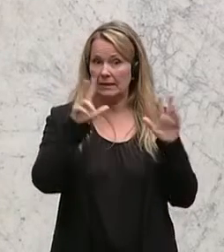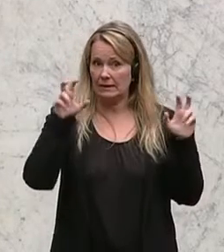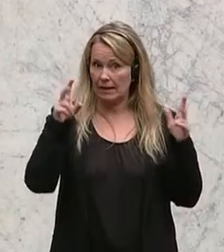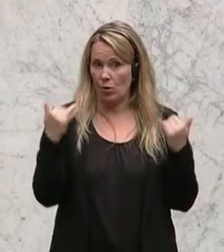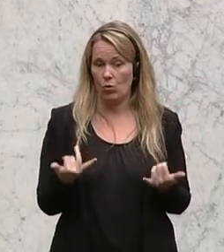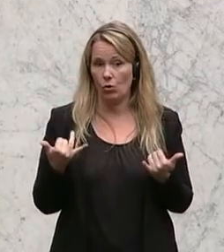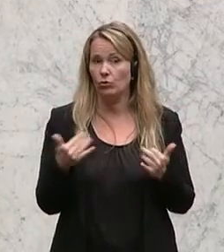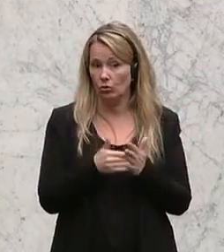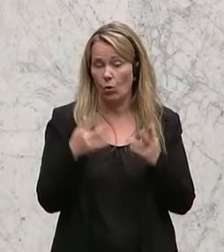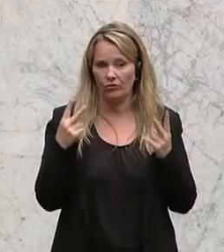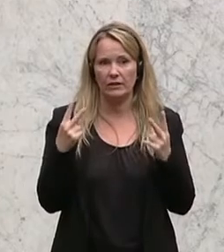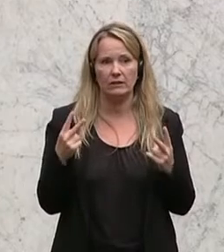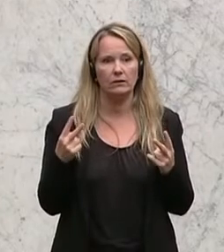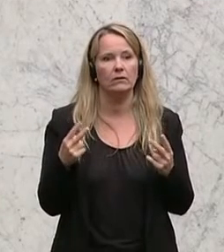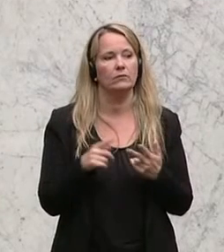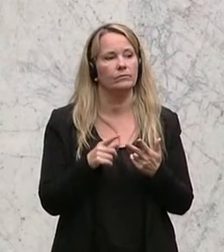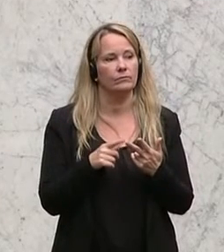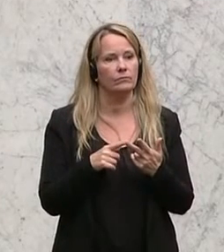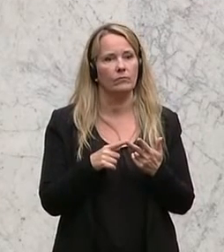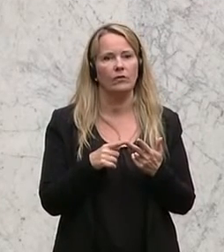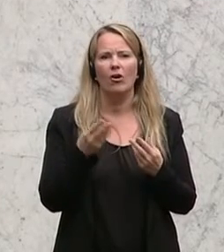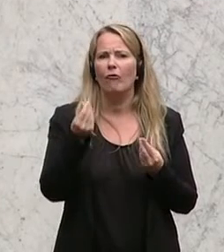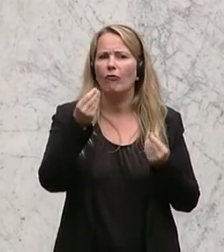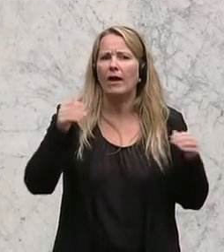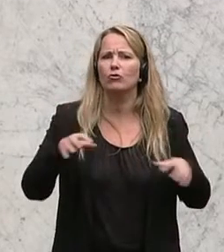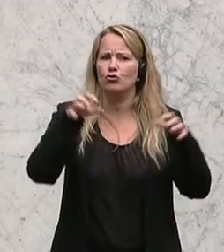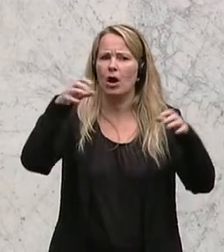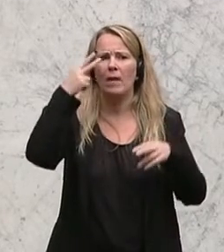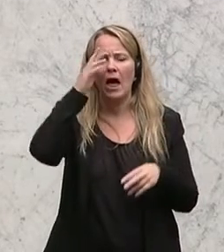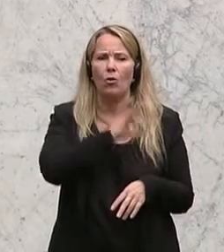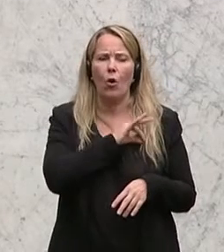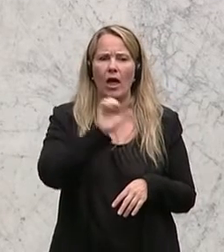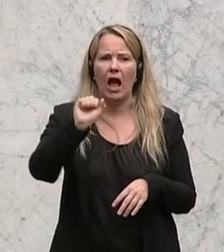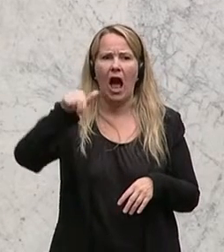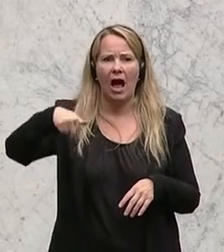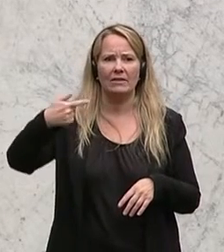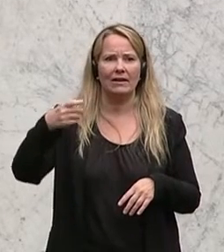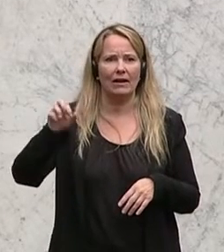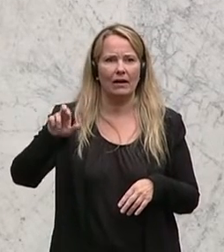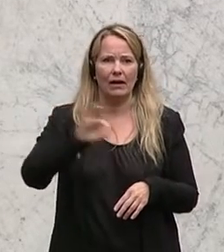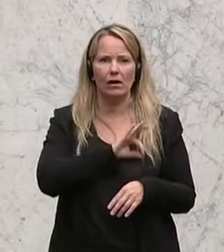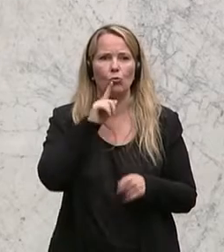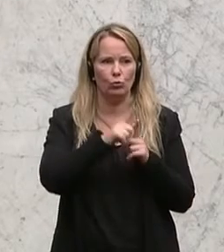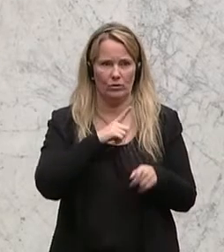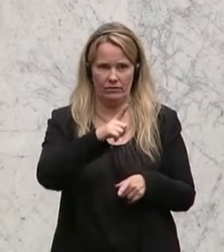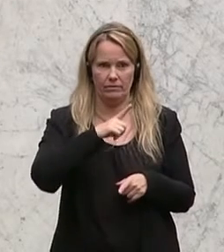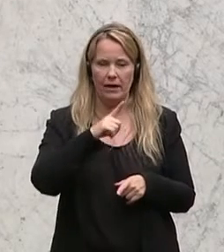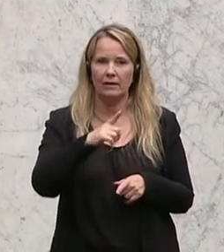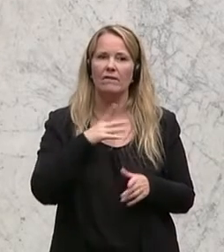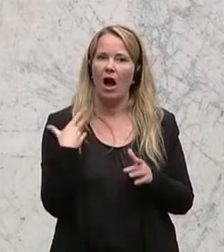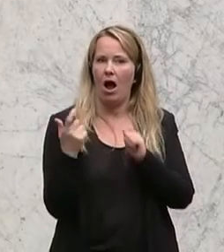heute noch von Belang, und zwar ist das das Thema mit dem Feinstaub. Der Kollege Anger und ich haben Anträge eingebracht zur,